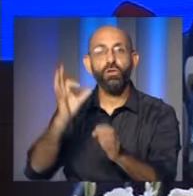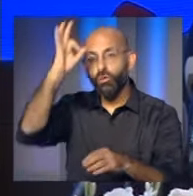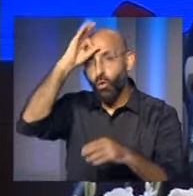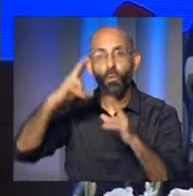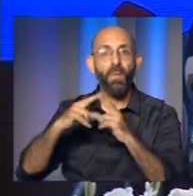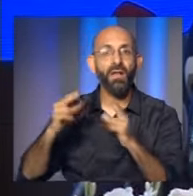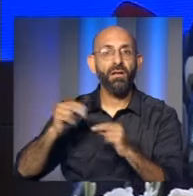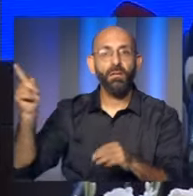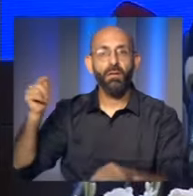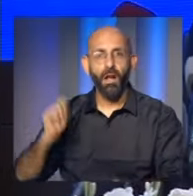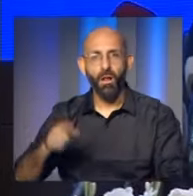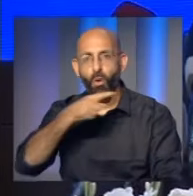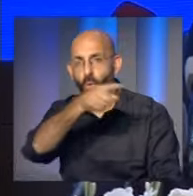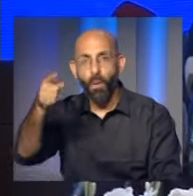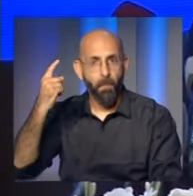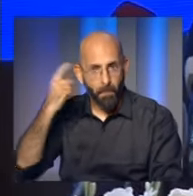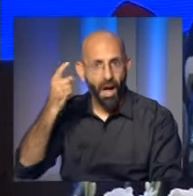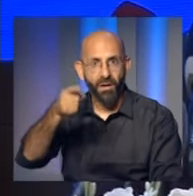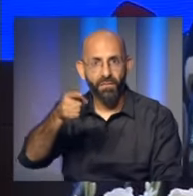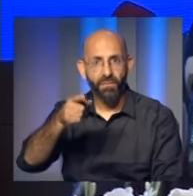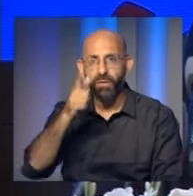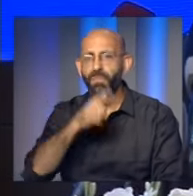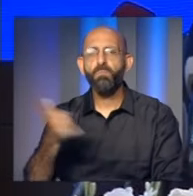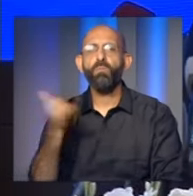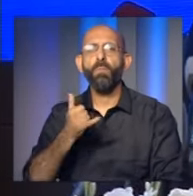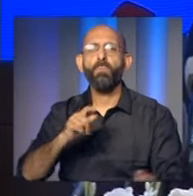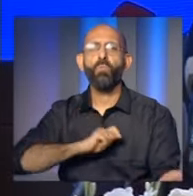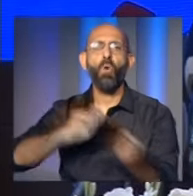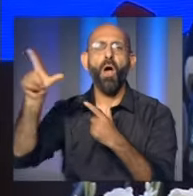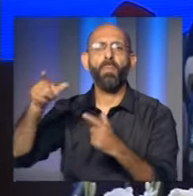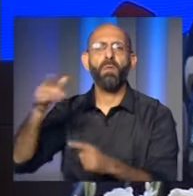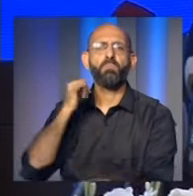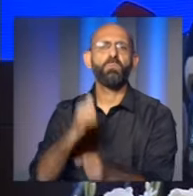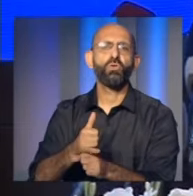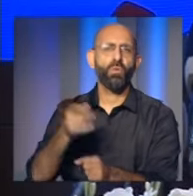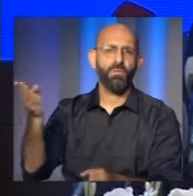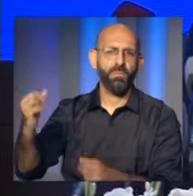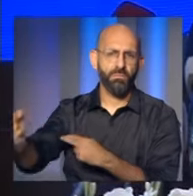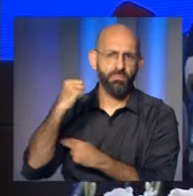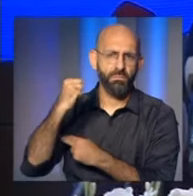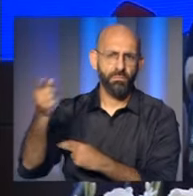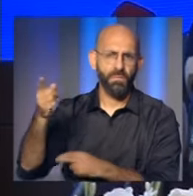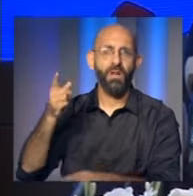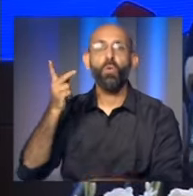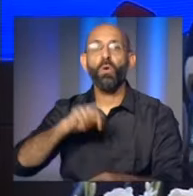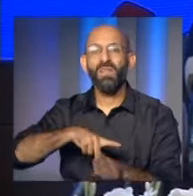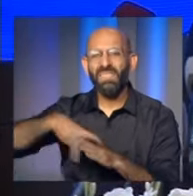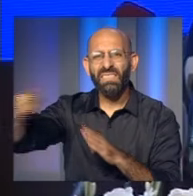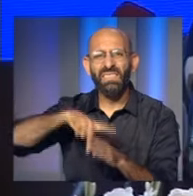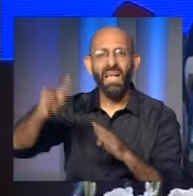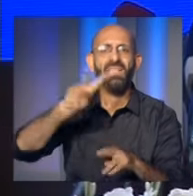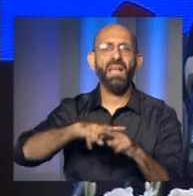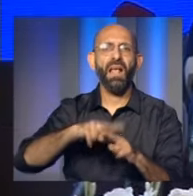بالنسبة إلى أحوال أهل جنوب لبنان أجاب أنتم تعرفون أن ما نشهده من وحدة الساحات